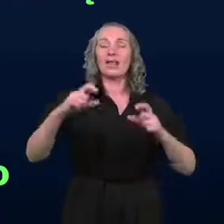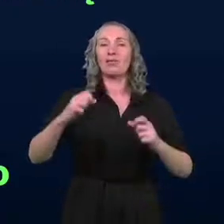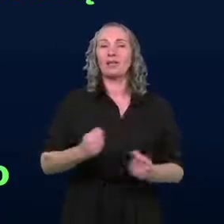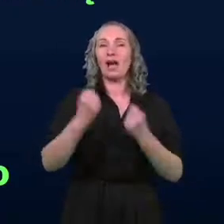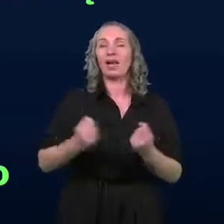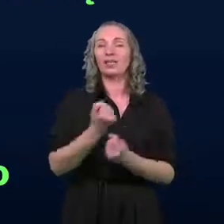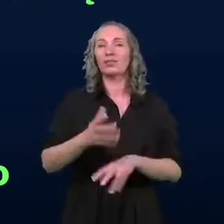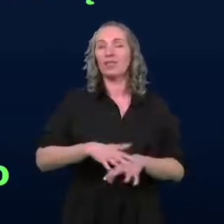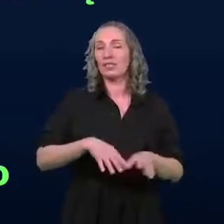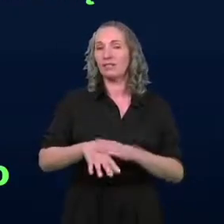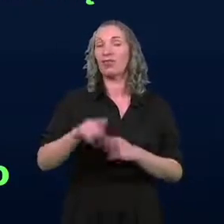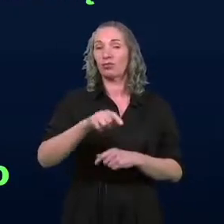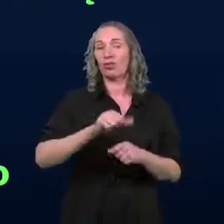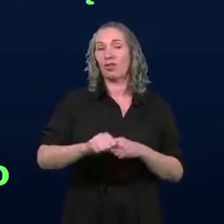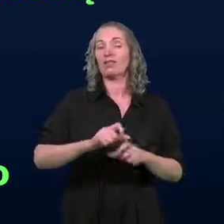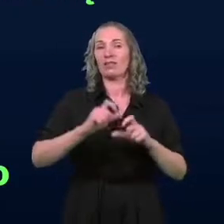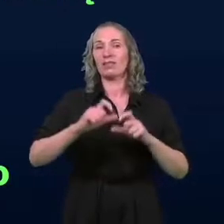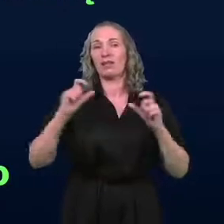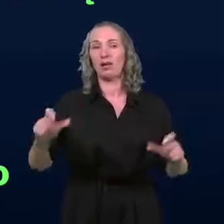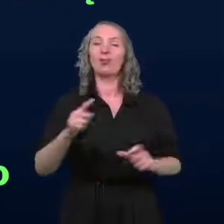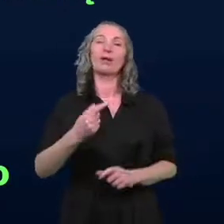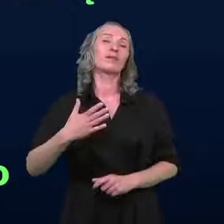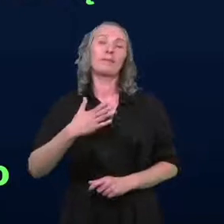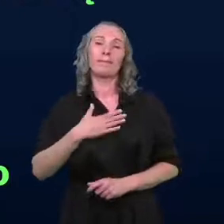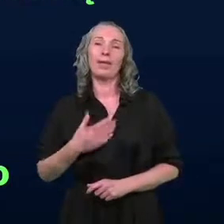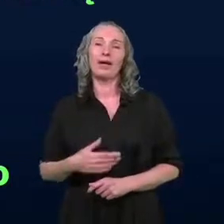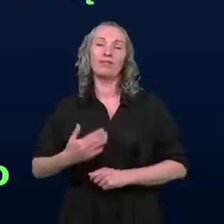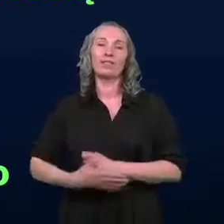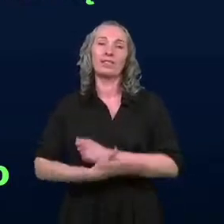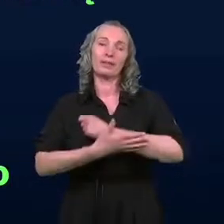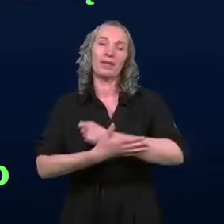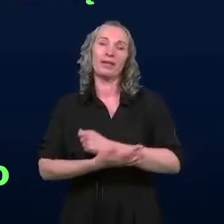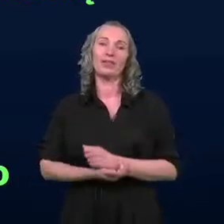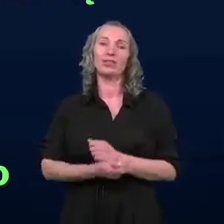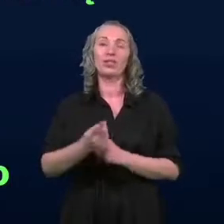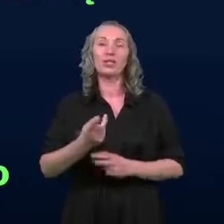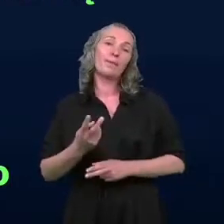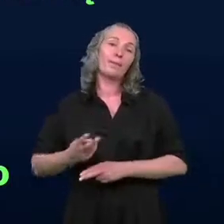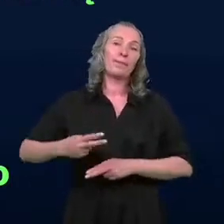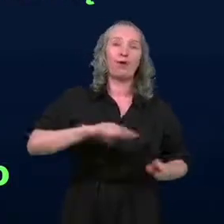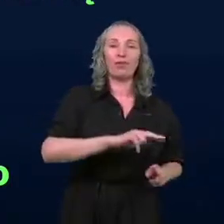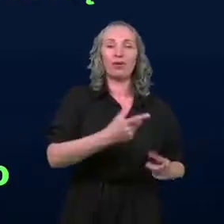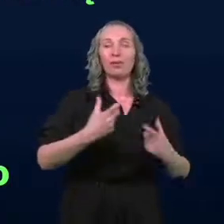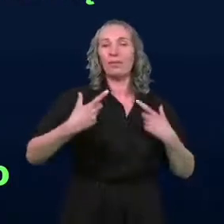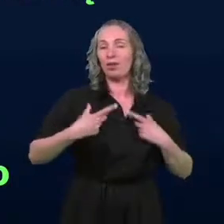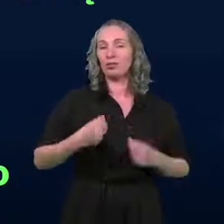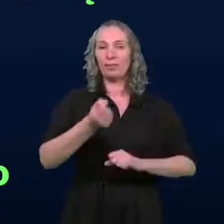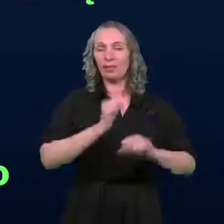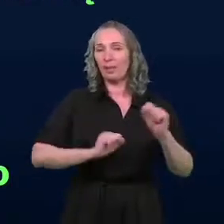zawodowej. Przede wszystkim to jest zakład, który ma wspierać i przywracać osoby z